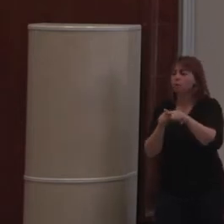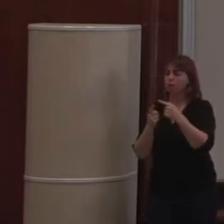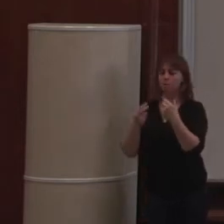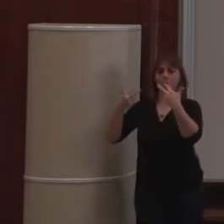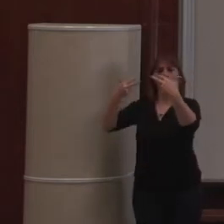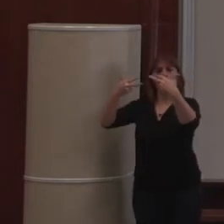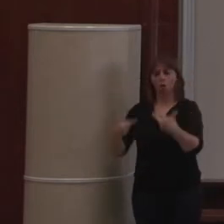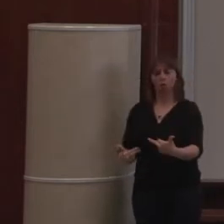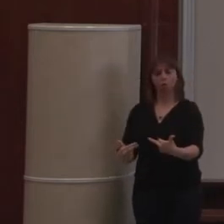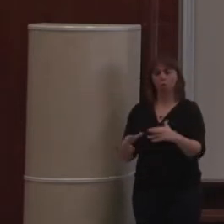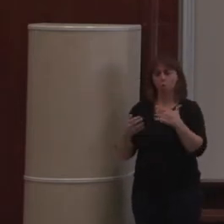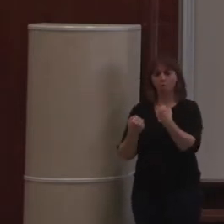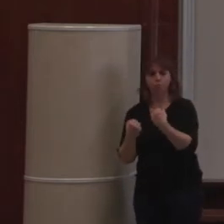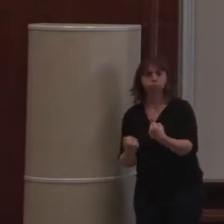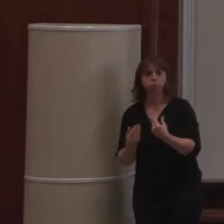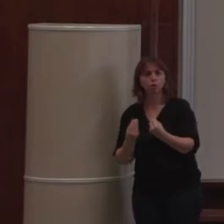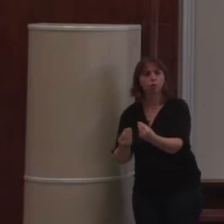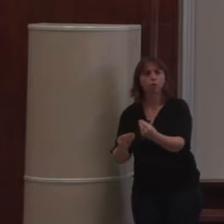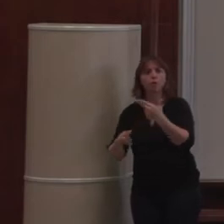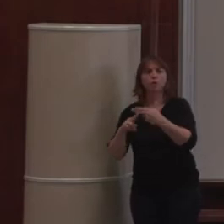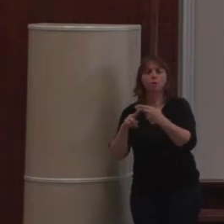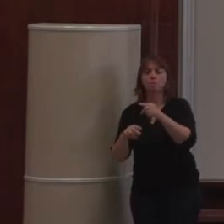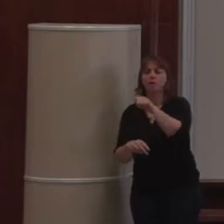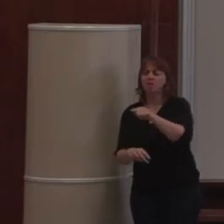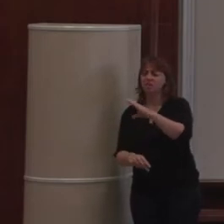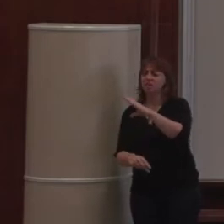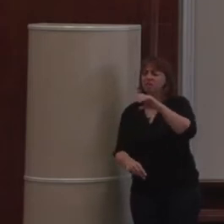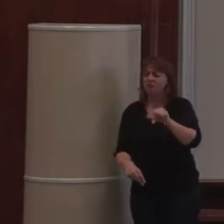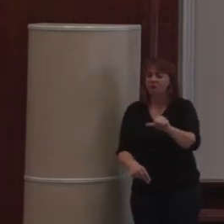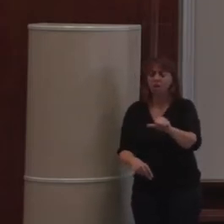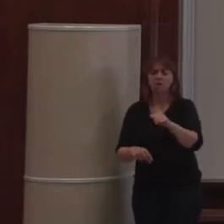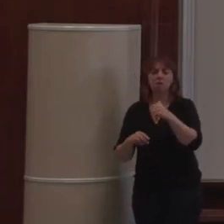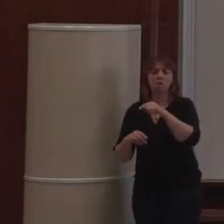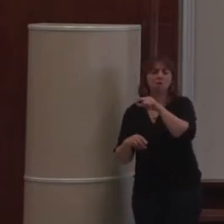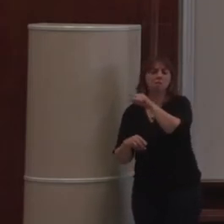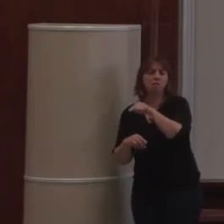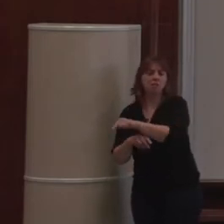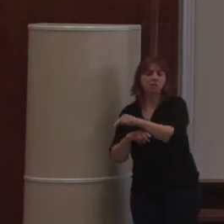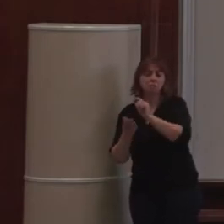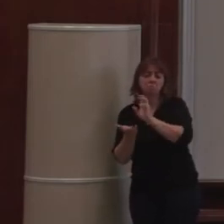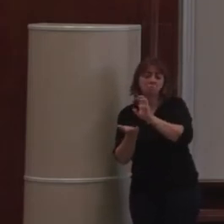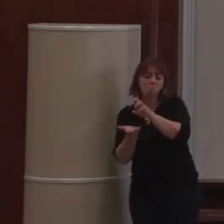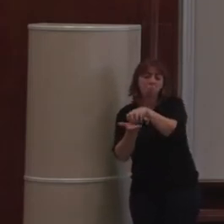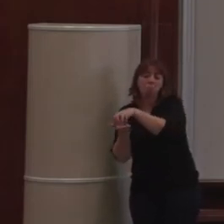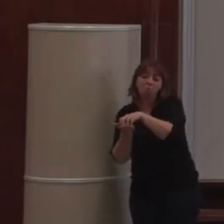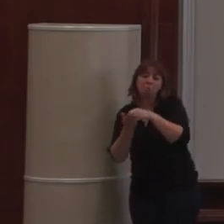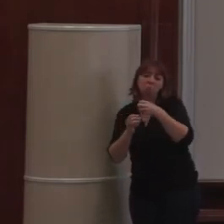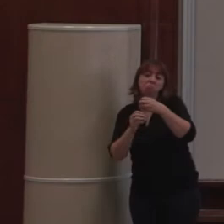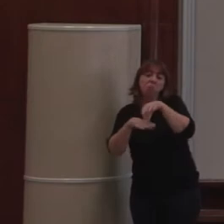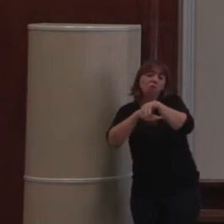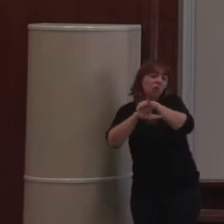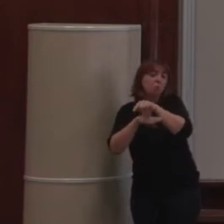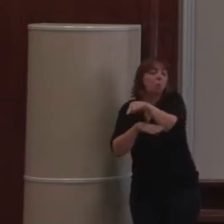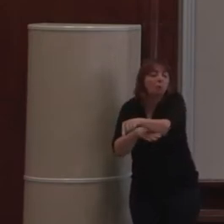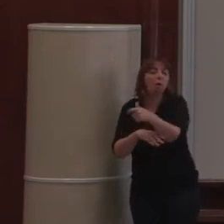code. Donc, on utilise ce qu'on appelle la ZCA, la ZOP Component Architecture, qui est quelque chose qui fournit des